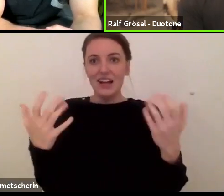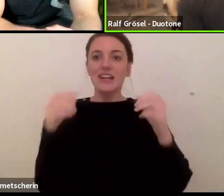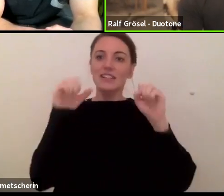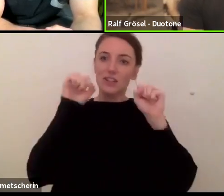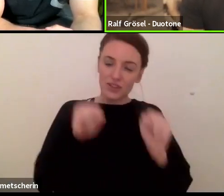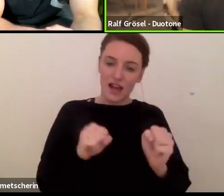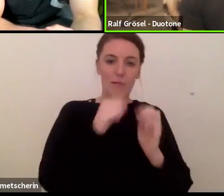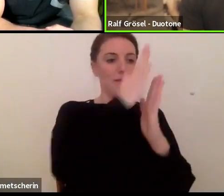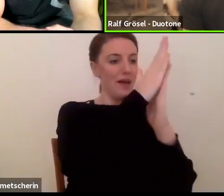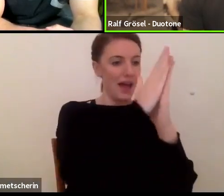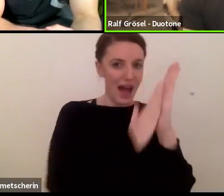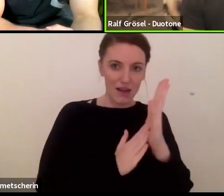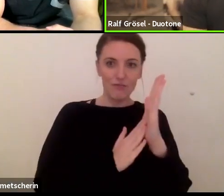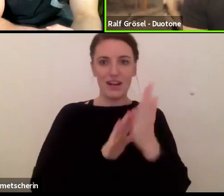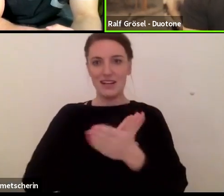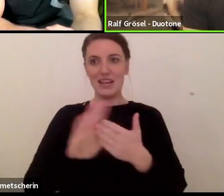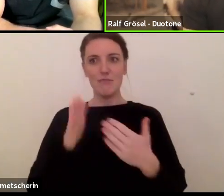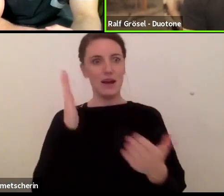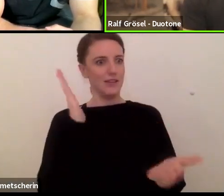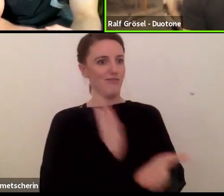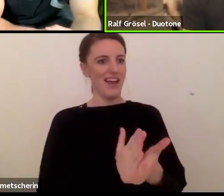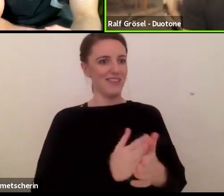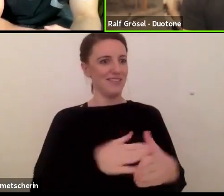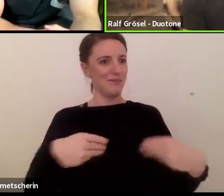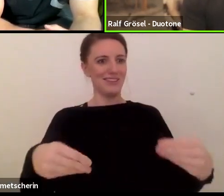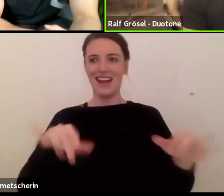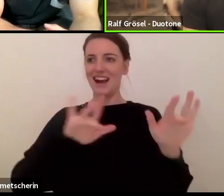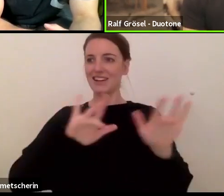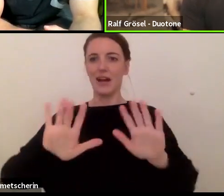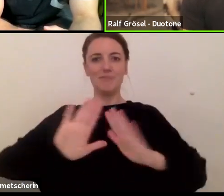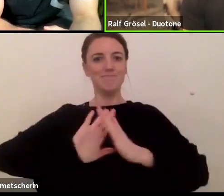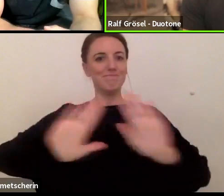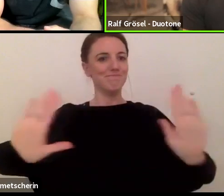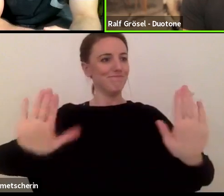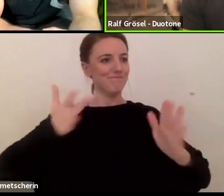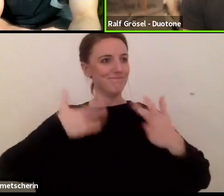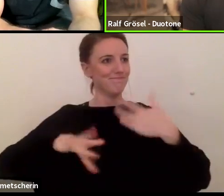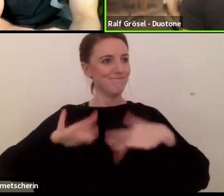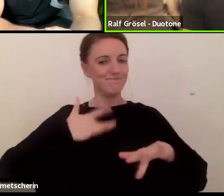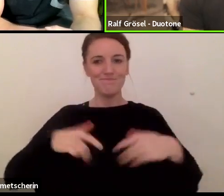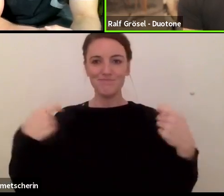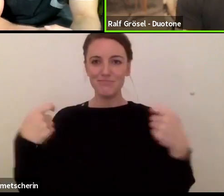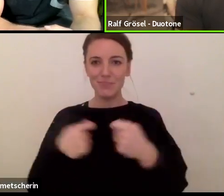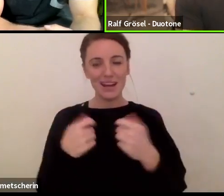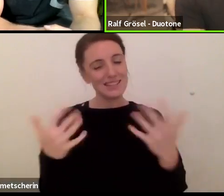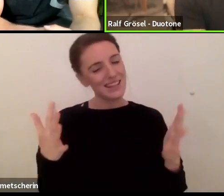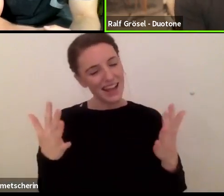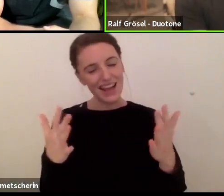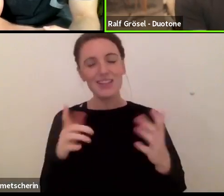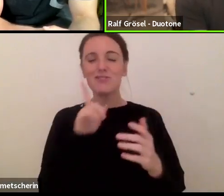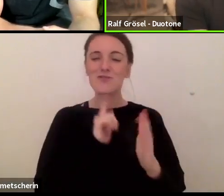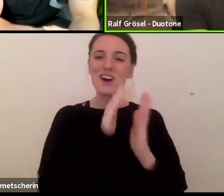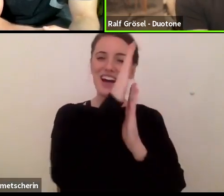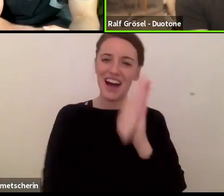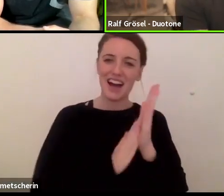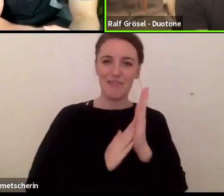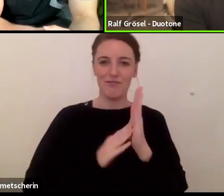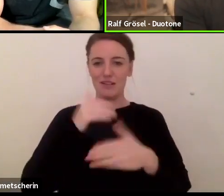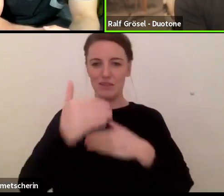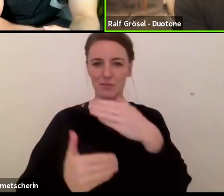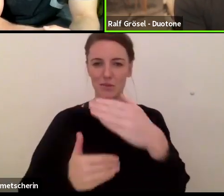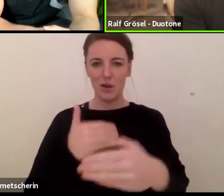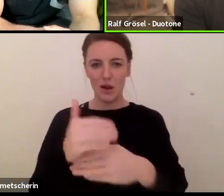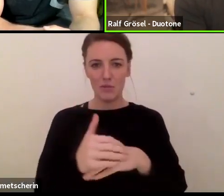und nicht das Ende, sondern es ist ja wirklich so, durch den Umstieg von, ich sage jetzt mal, von dem